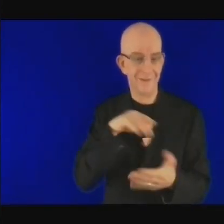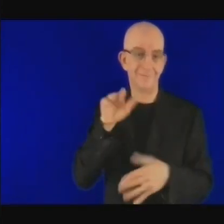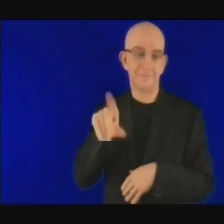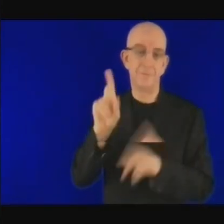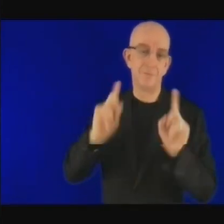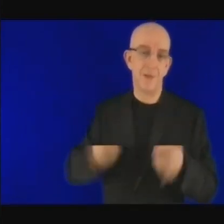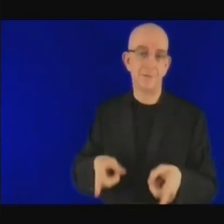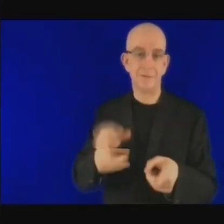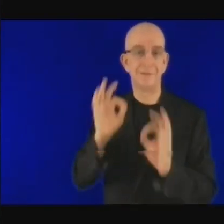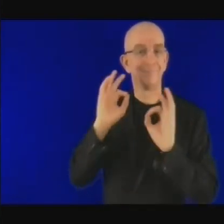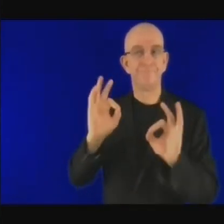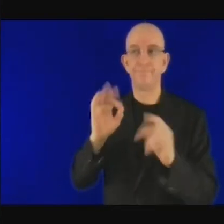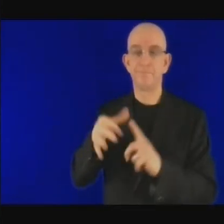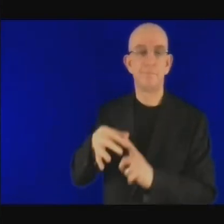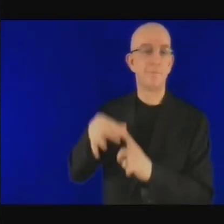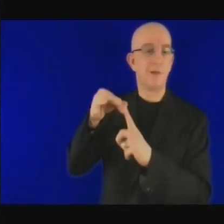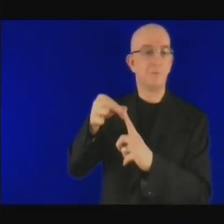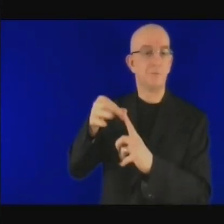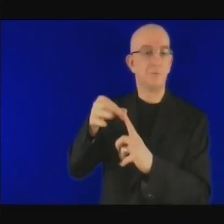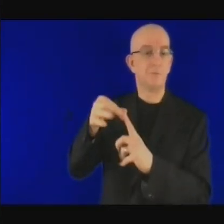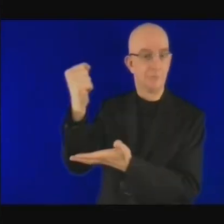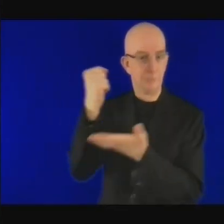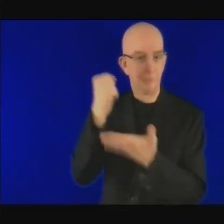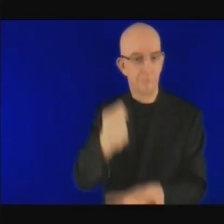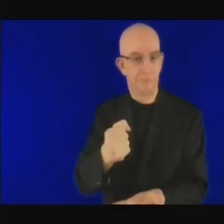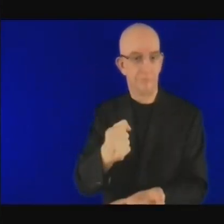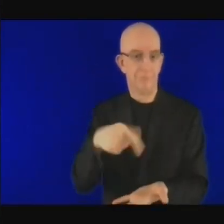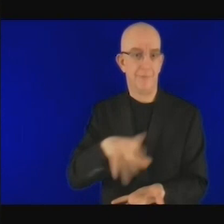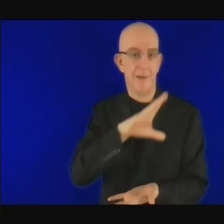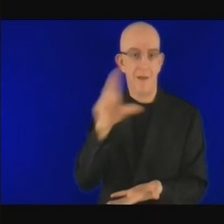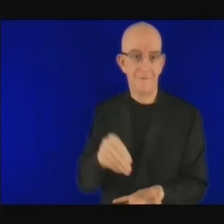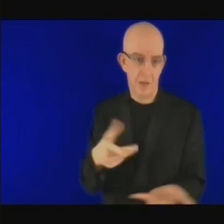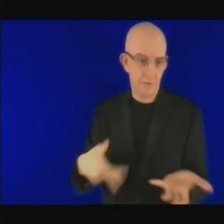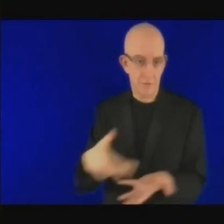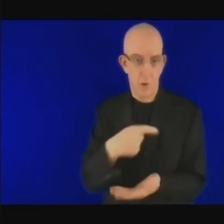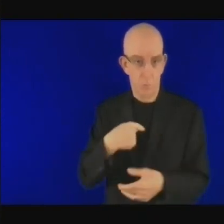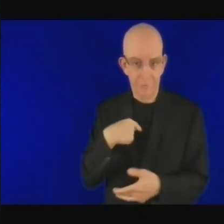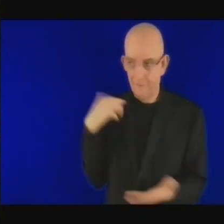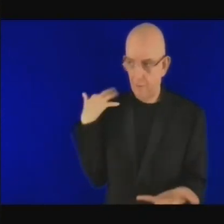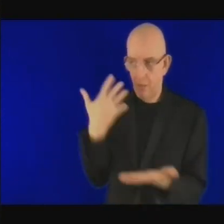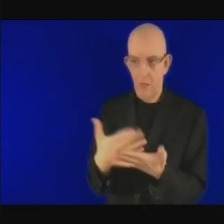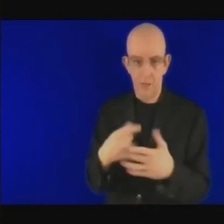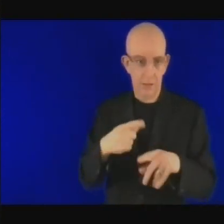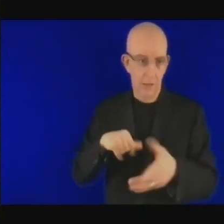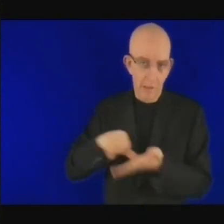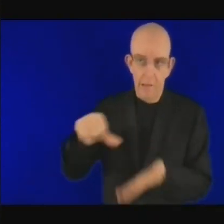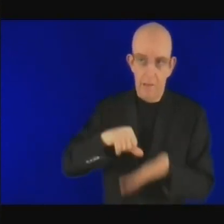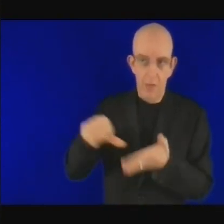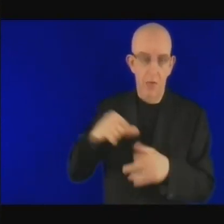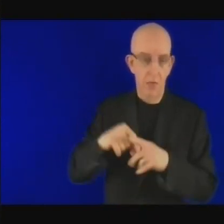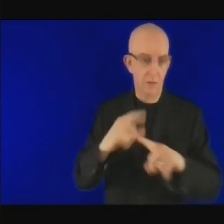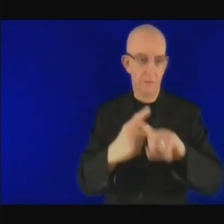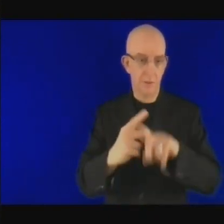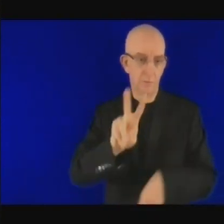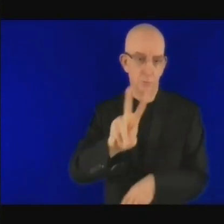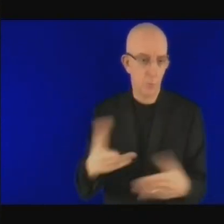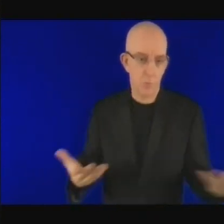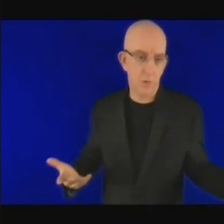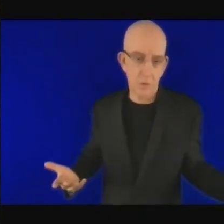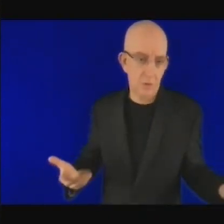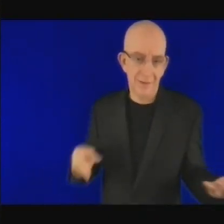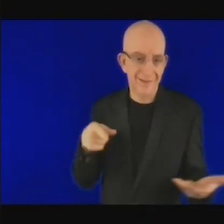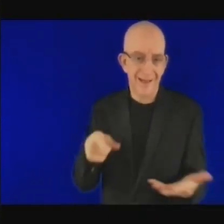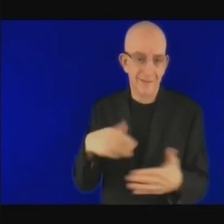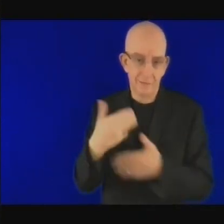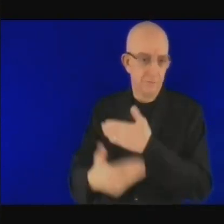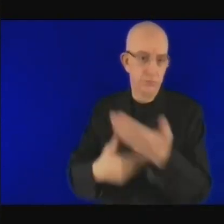il faut utiliser ce fonds premièrement pour développer les capacités institutionnelles sous forme de cadres juridiques et